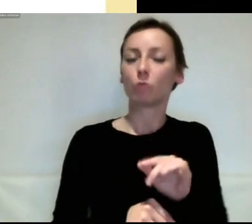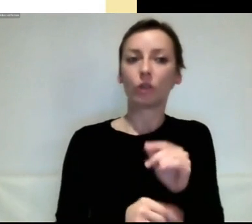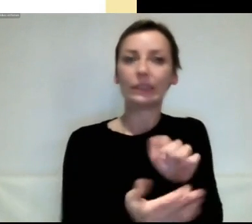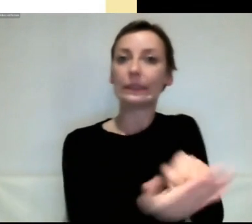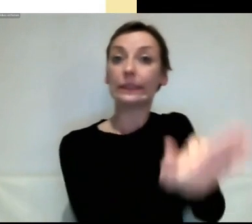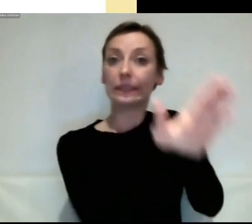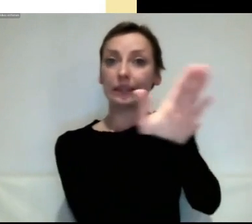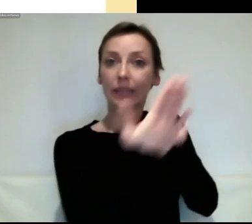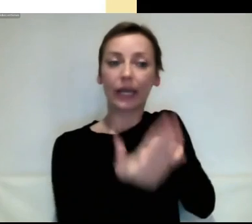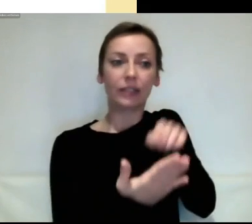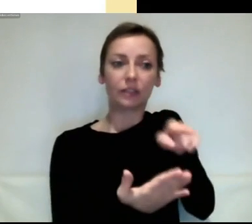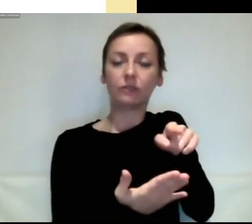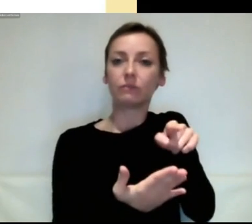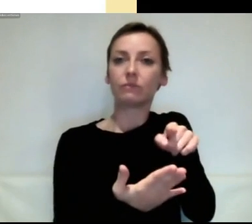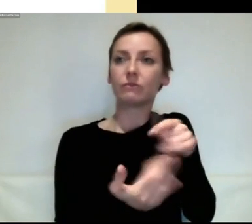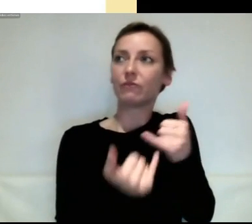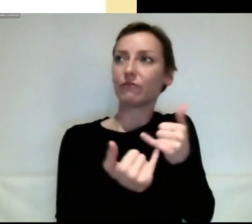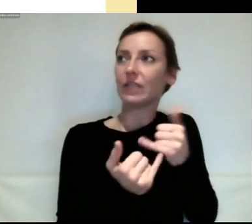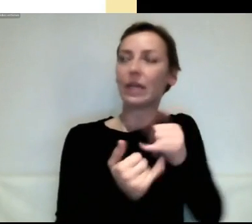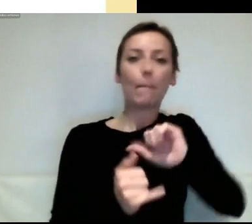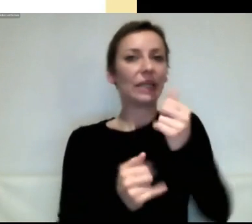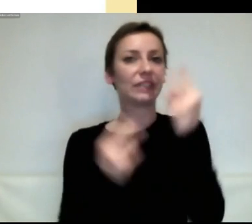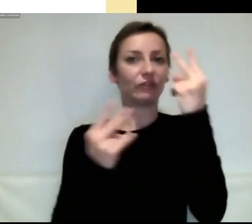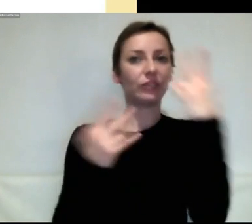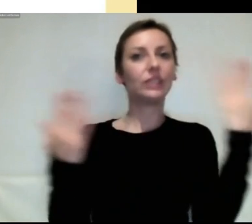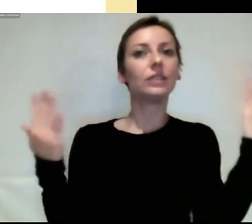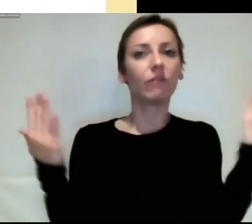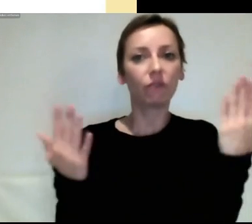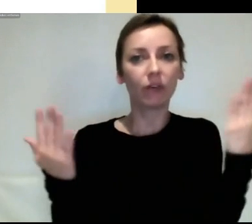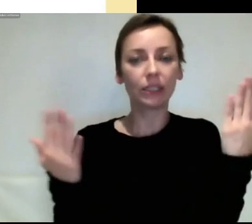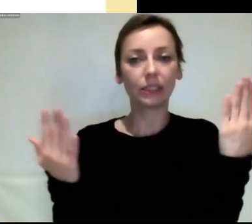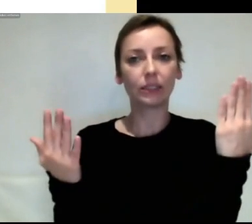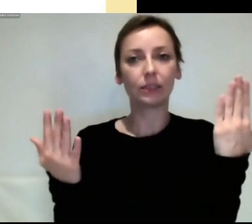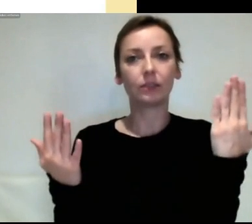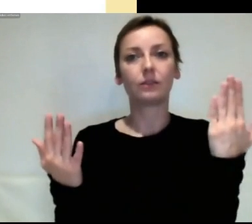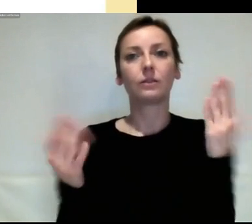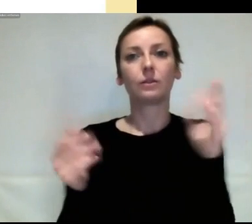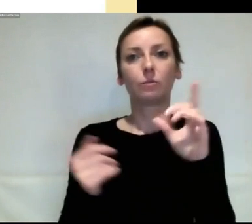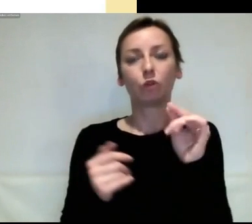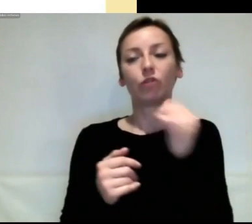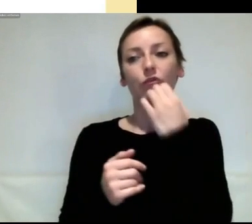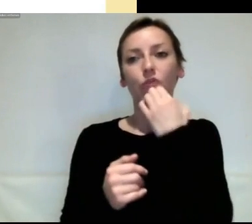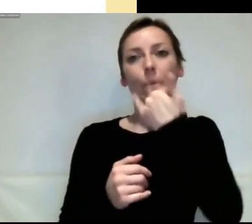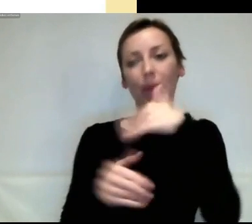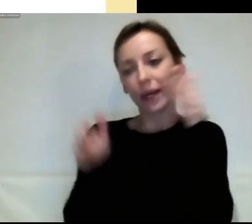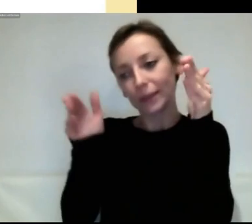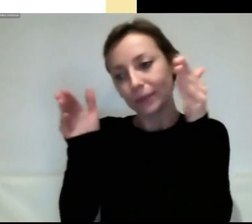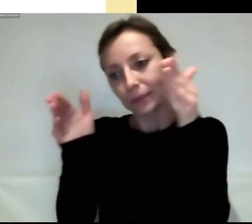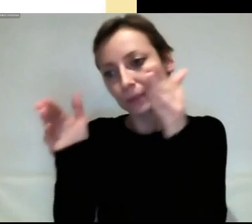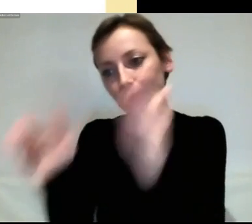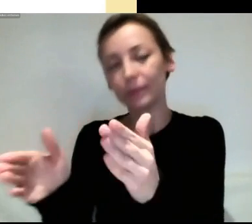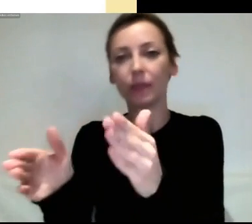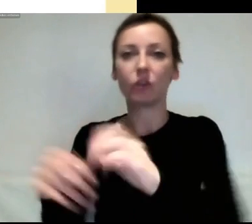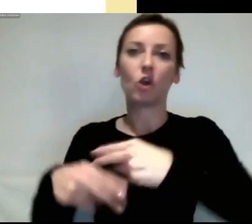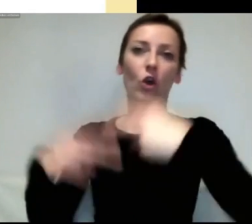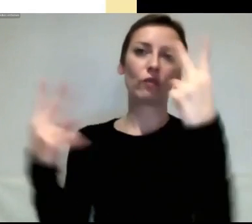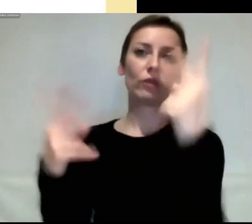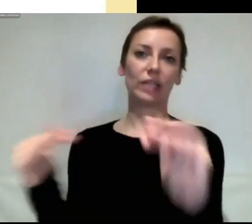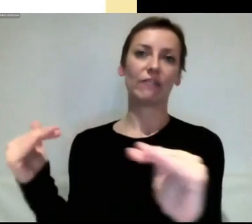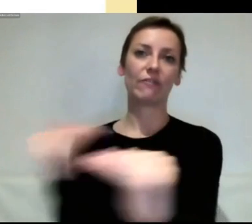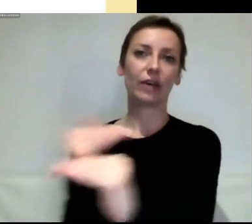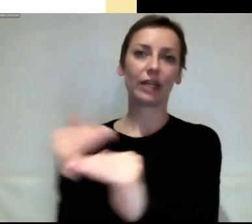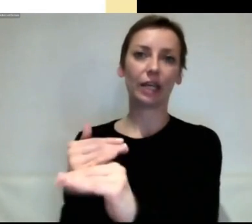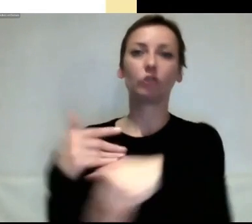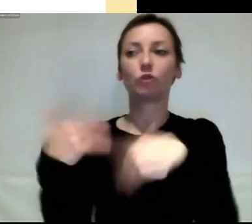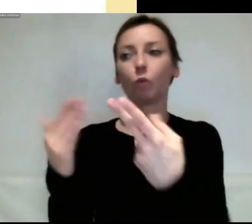auch in Zahlen. So viel wollen wir, dass da mehr Geld investiert wird, woran dann auch die Politik wieder